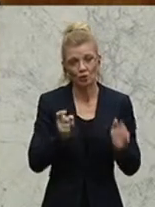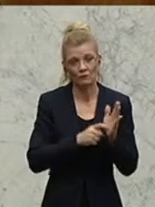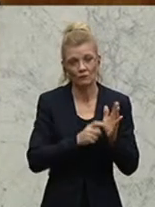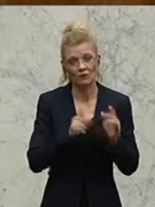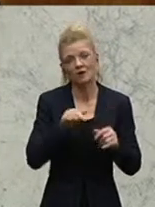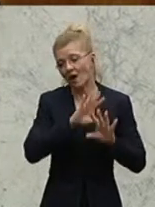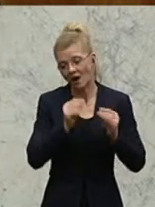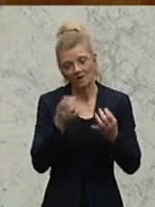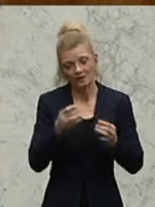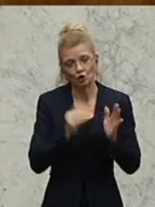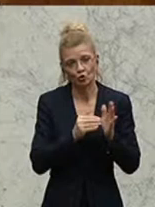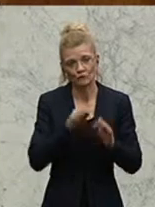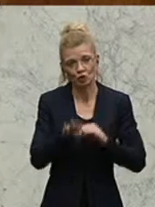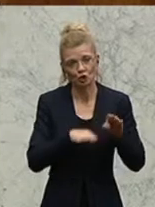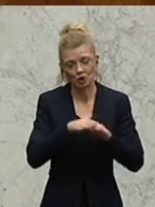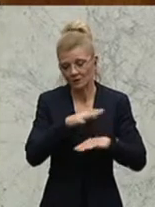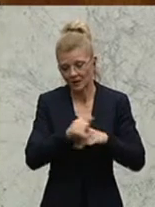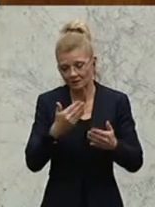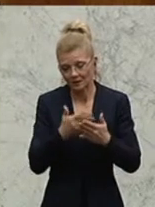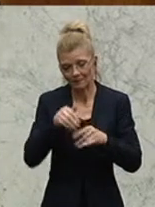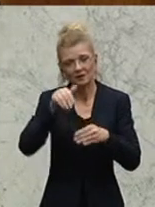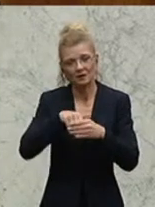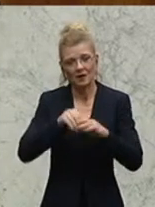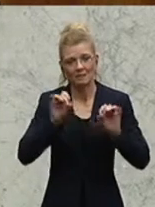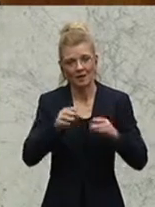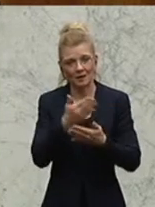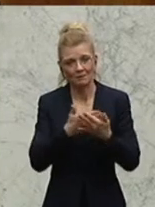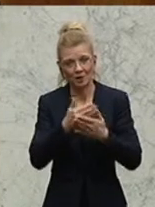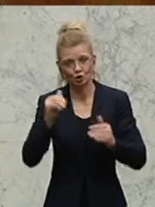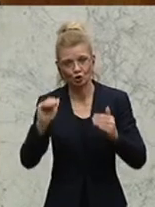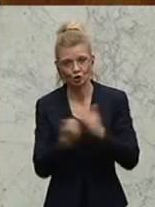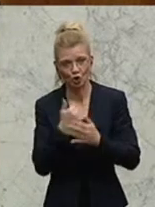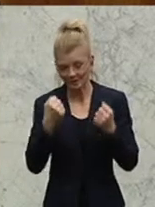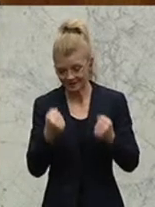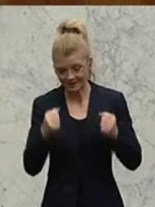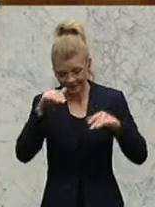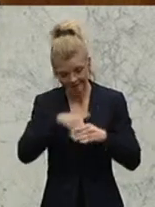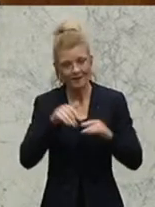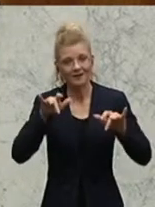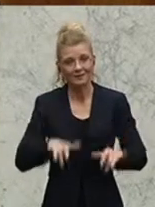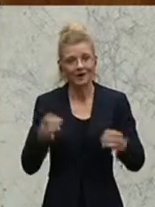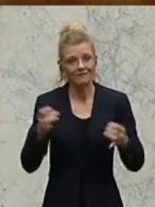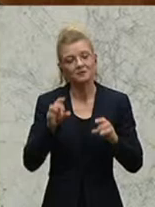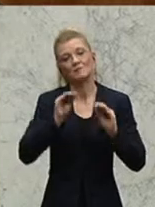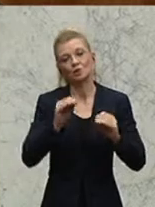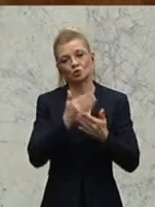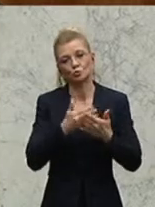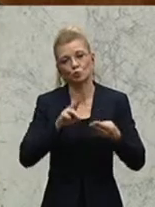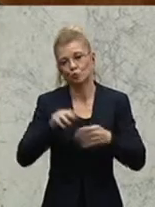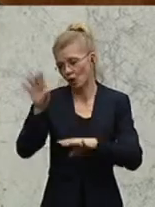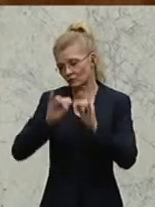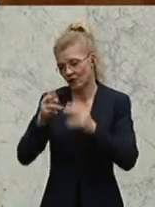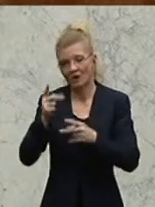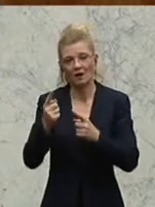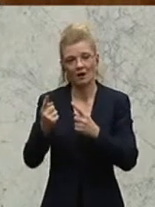einzuleiten, um im Rahmen der Lehrerinnenbildung neu sicherzustellen, dass in der pädagogischen Ausbildung und in Auswahlverfahren soziale und